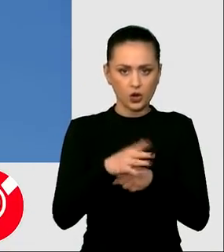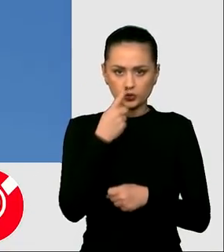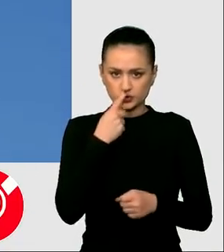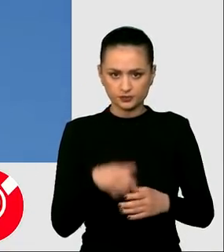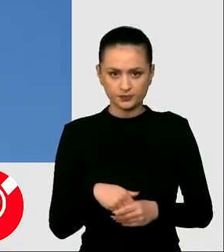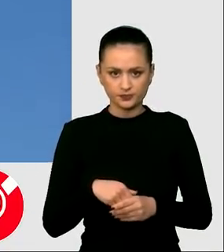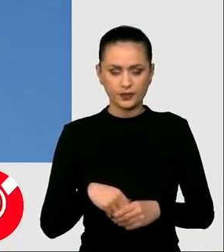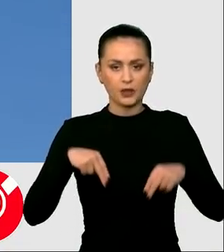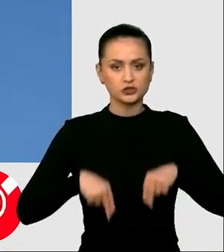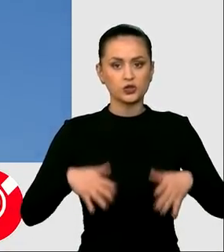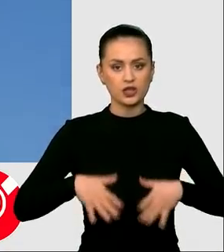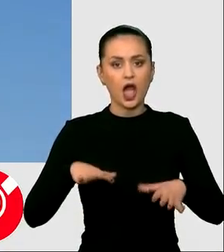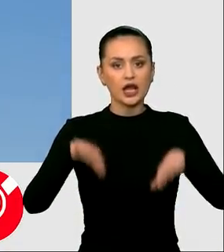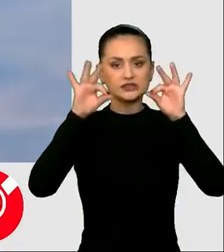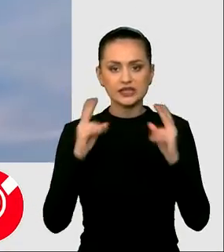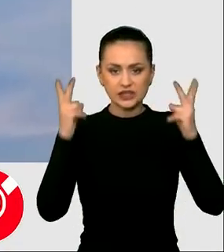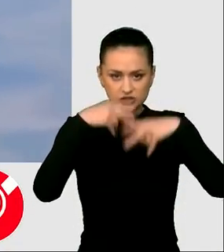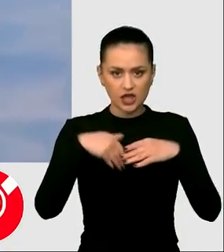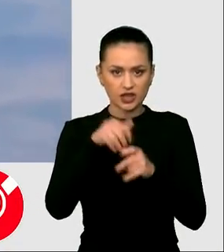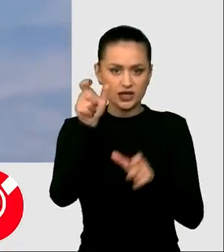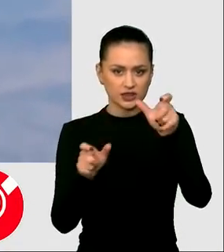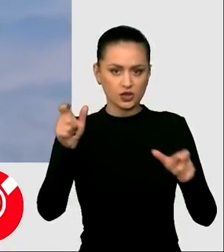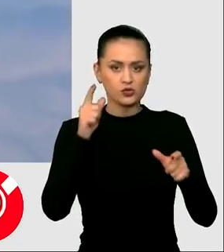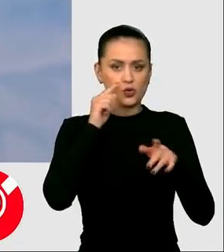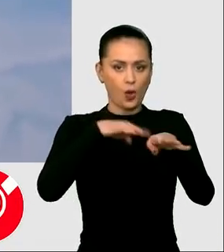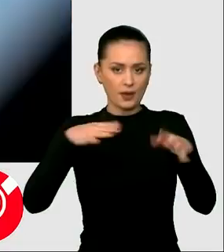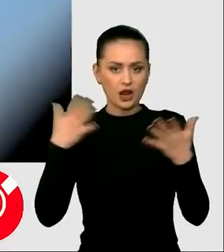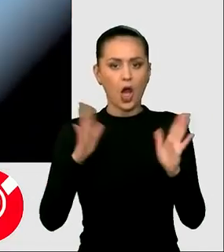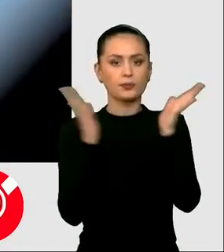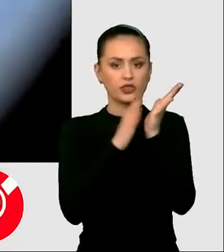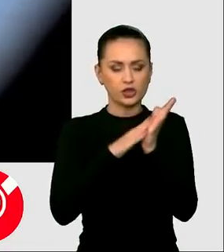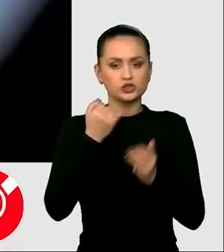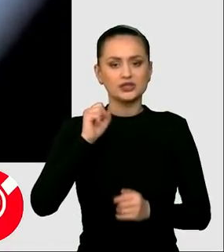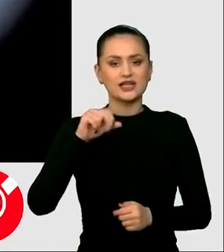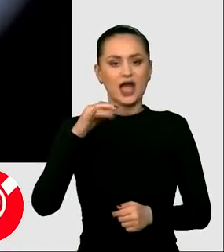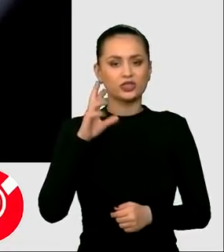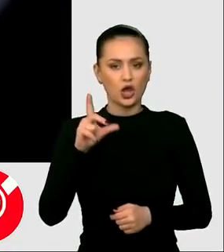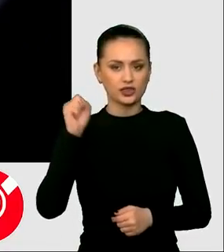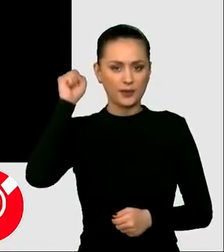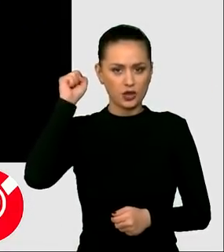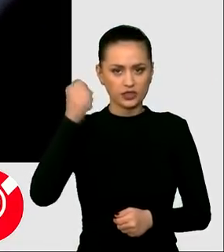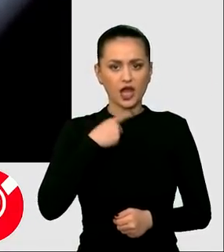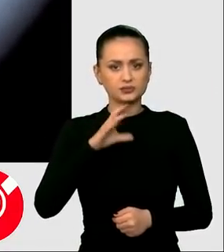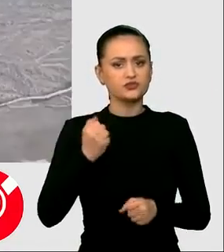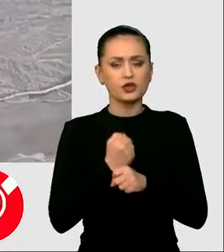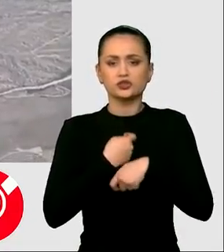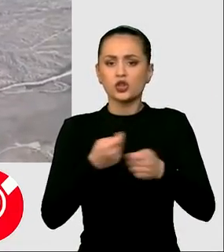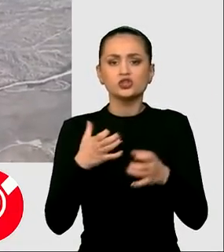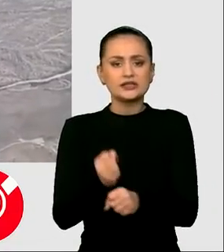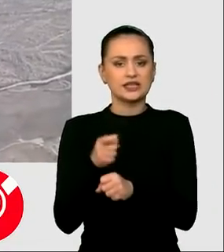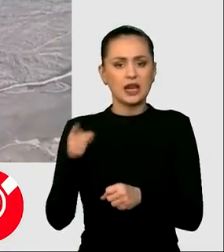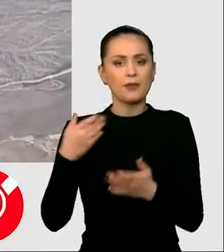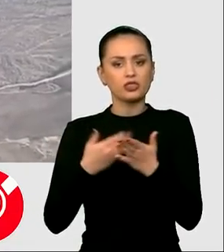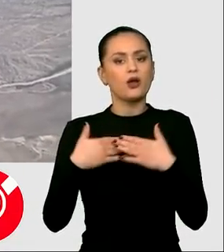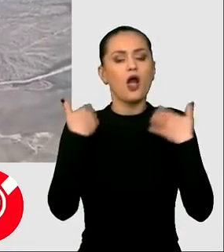Liderul ucrainean a găsit înțelegere în rândul congresmenilor care l-au aplaudat, iar senatorul democrat Schumer a spus că va face tot ce ține de el